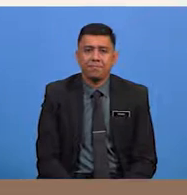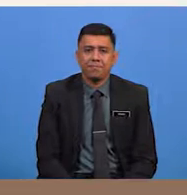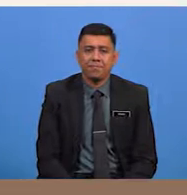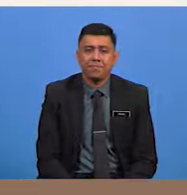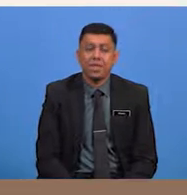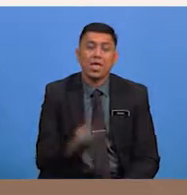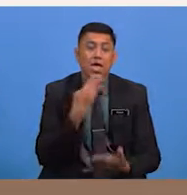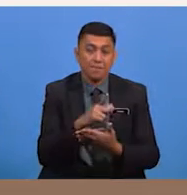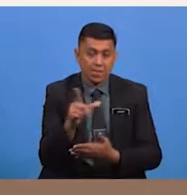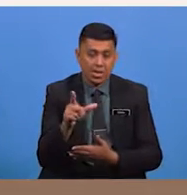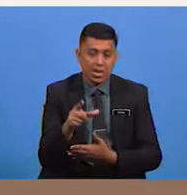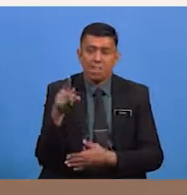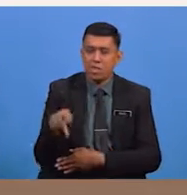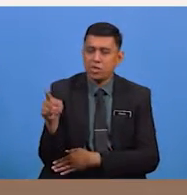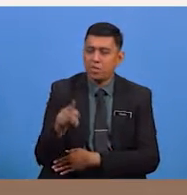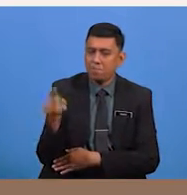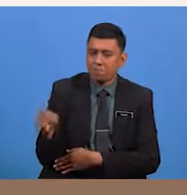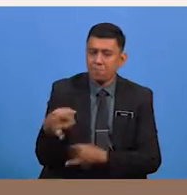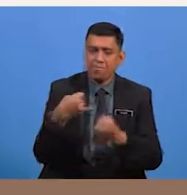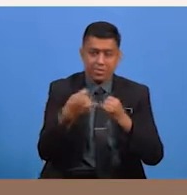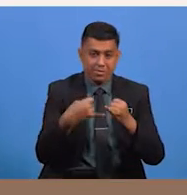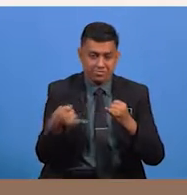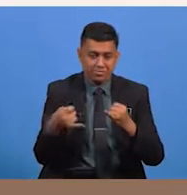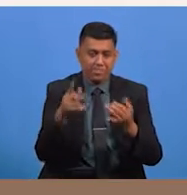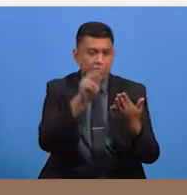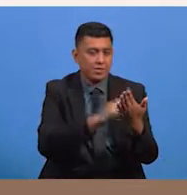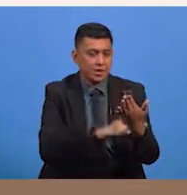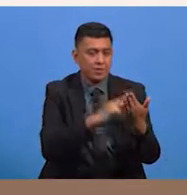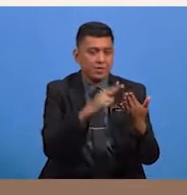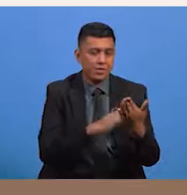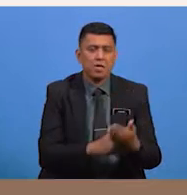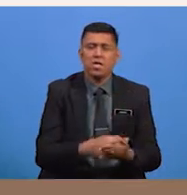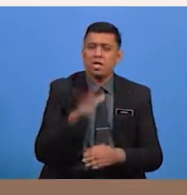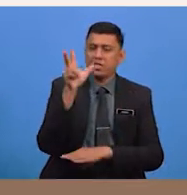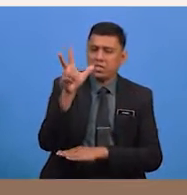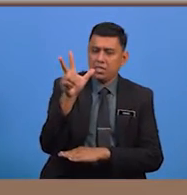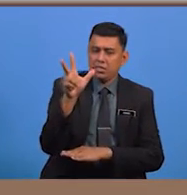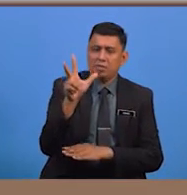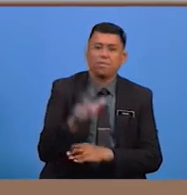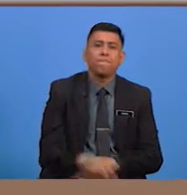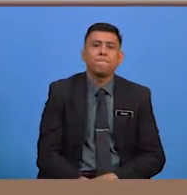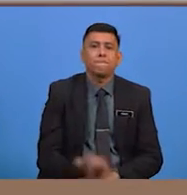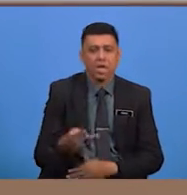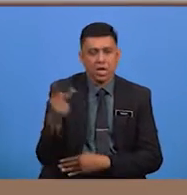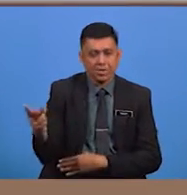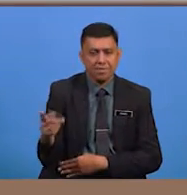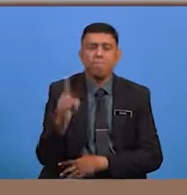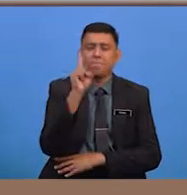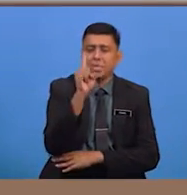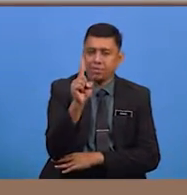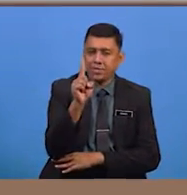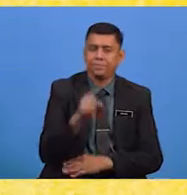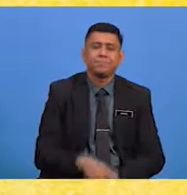Baiklah para pelajar, jenis pantun terdiri daripada tiga aspek Aspek pertama